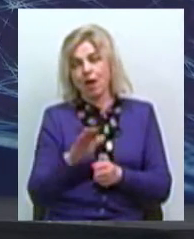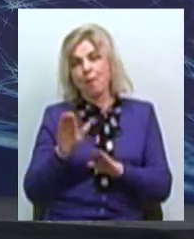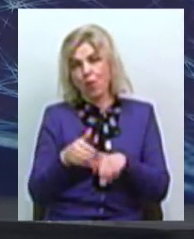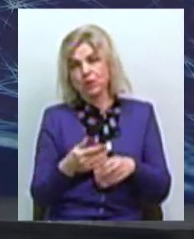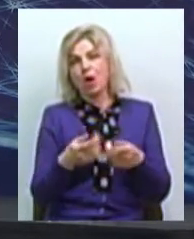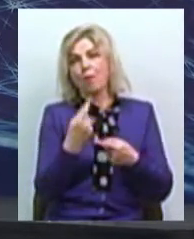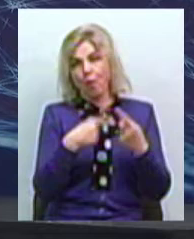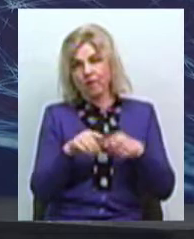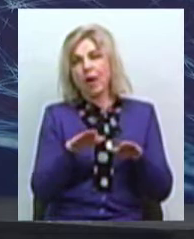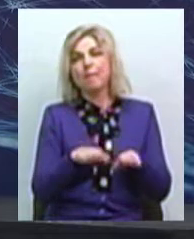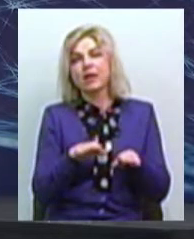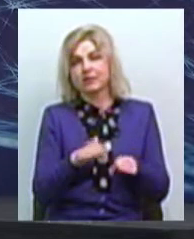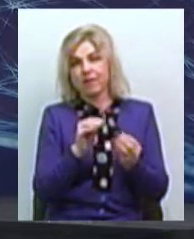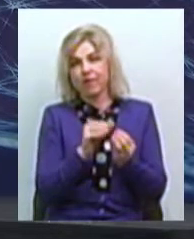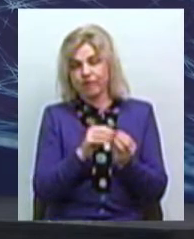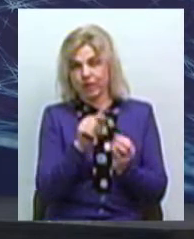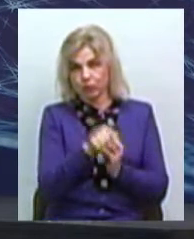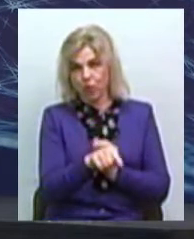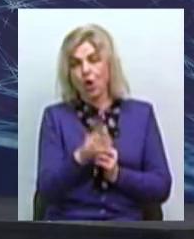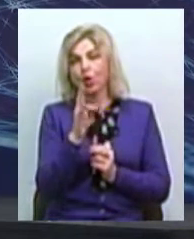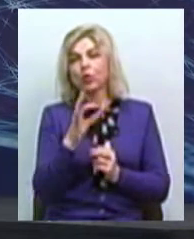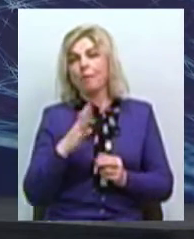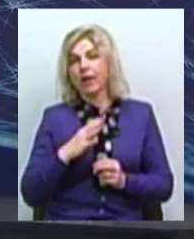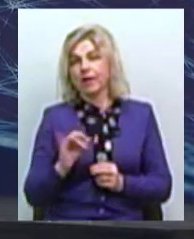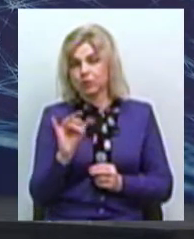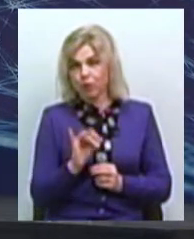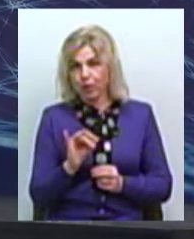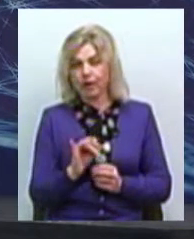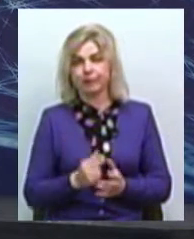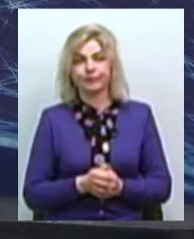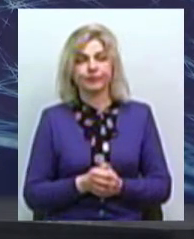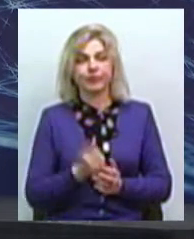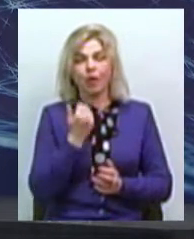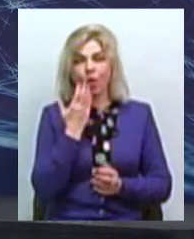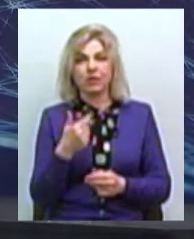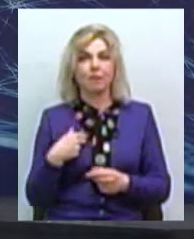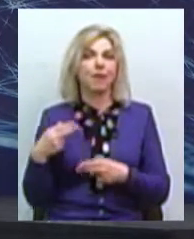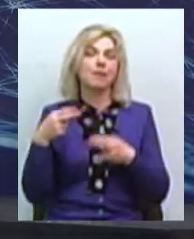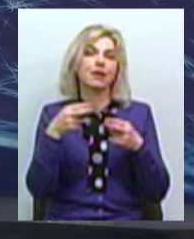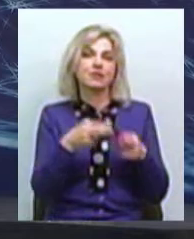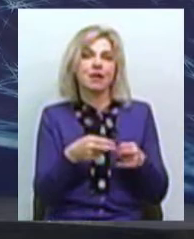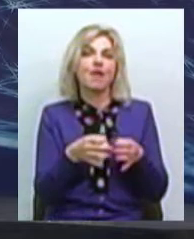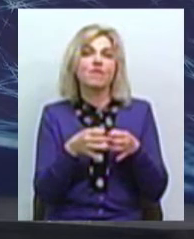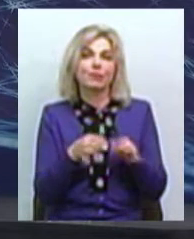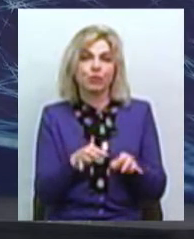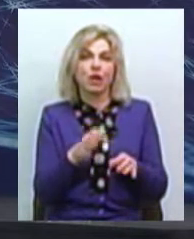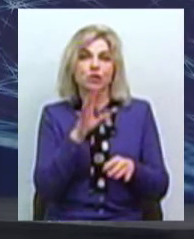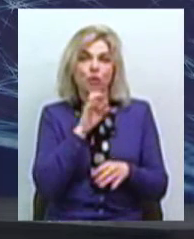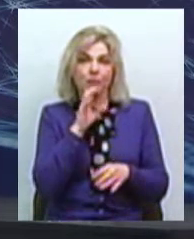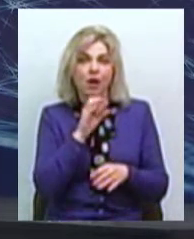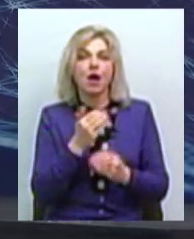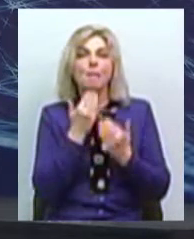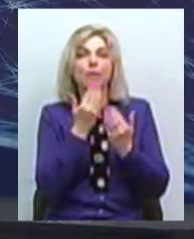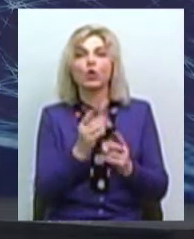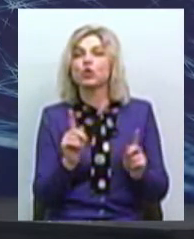поверталися на попереднє місце перебування. Але були історії, коли ми приїздили відпускати тваринку, розпитуючи